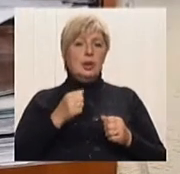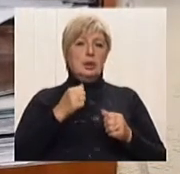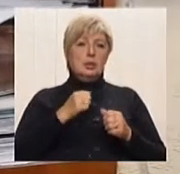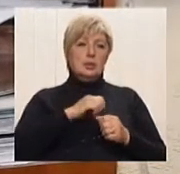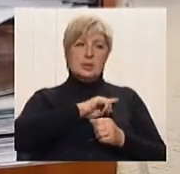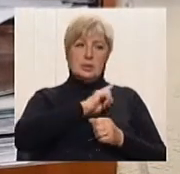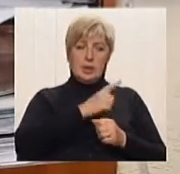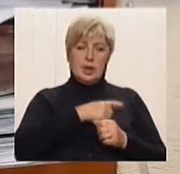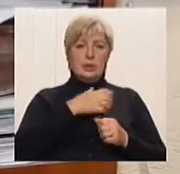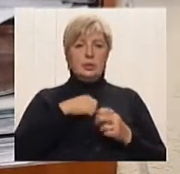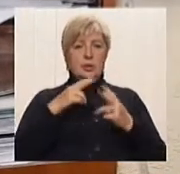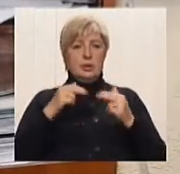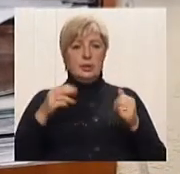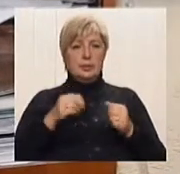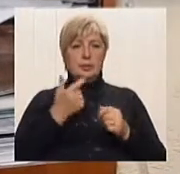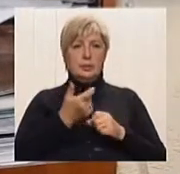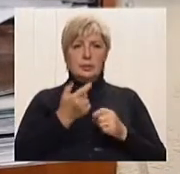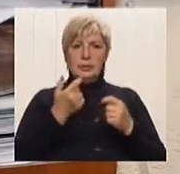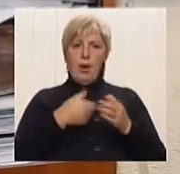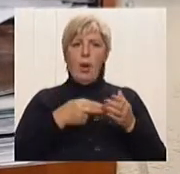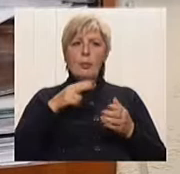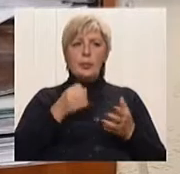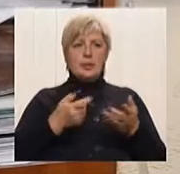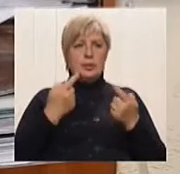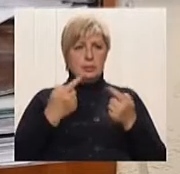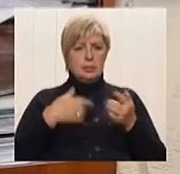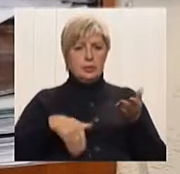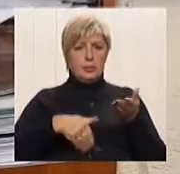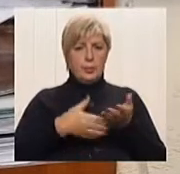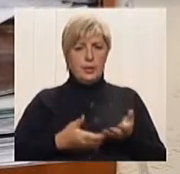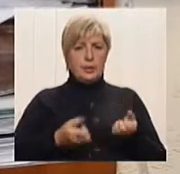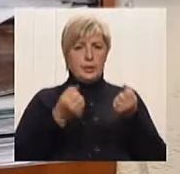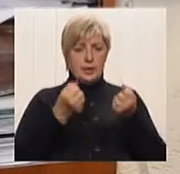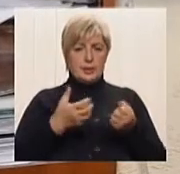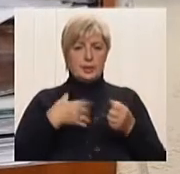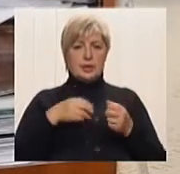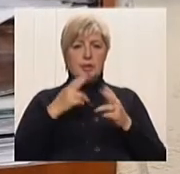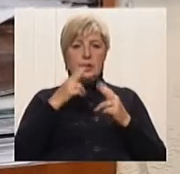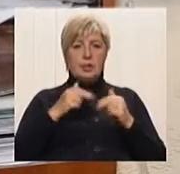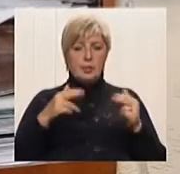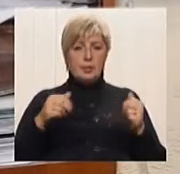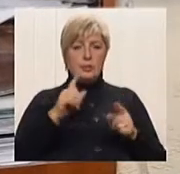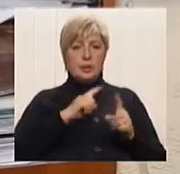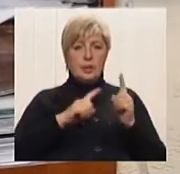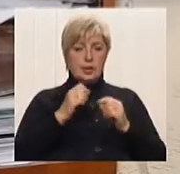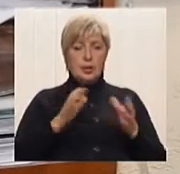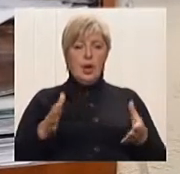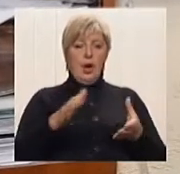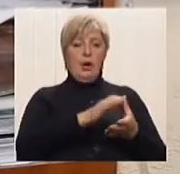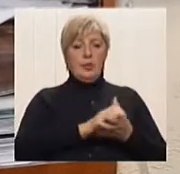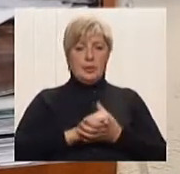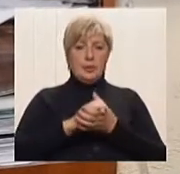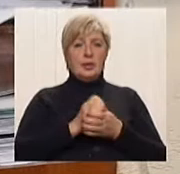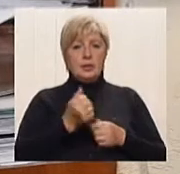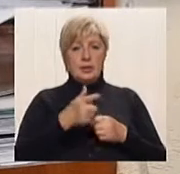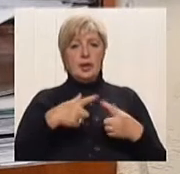при суттєвій підтримці Дніпровської міської ради об'єдналися кілька громадських організацій.